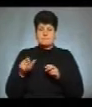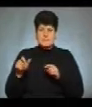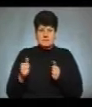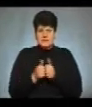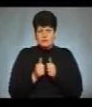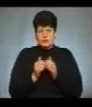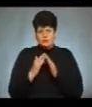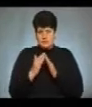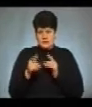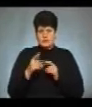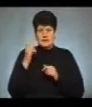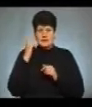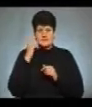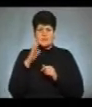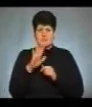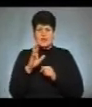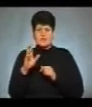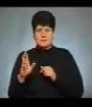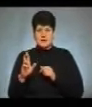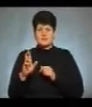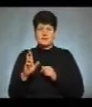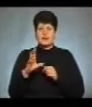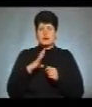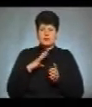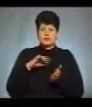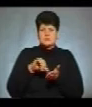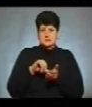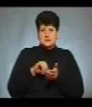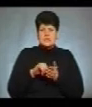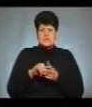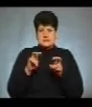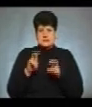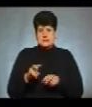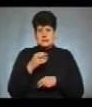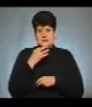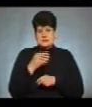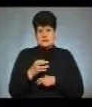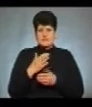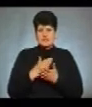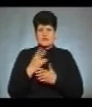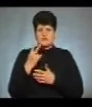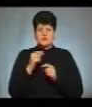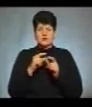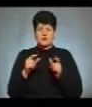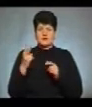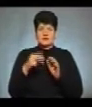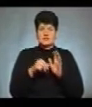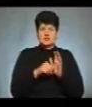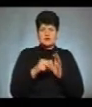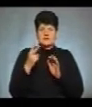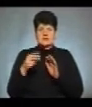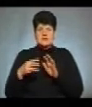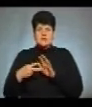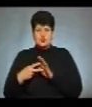будинку на вулиці Київська 5Б Ігор Десевич, який був на засіданні, розповів. «Є дві школи, 26 і 27 школи, три садіки,